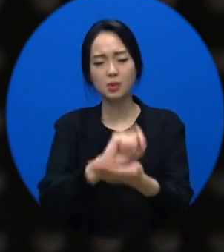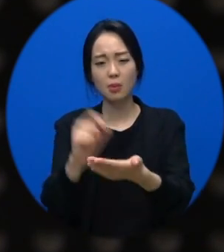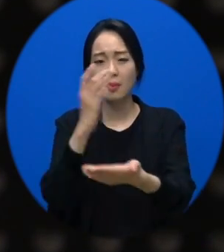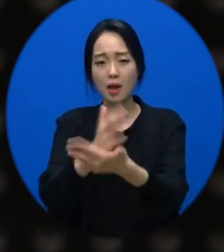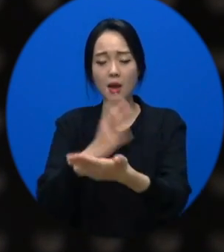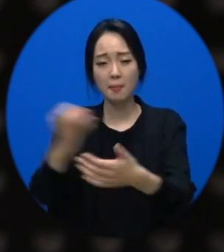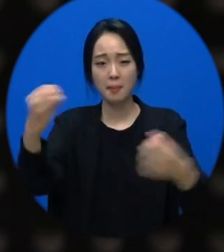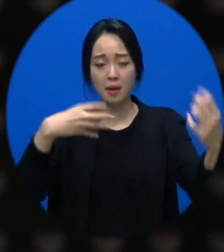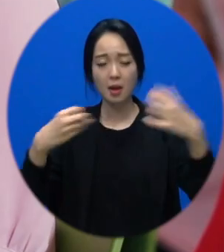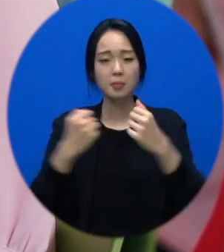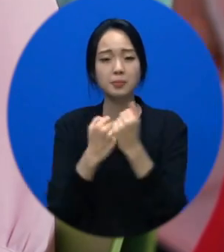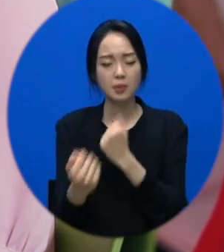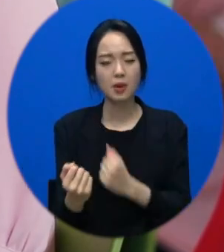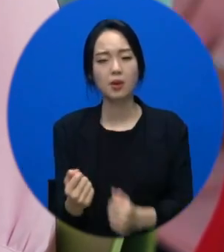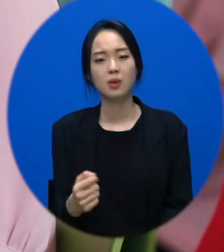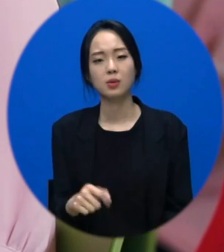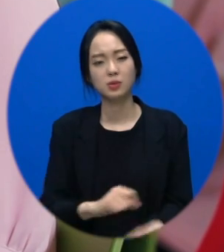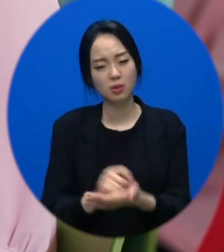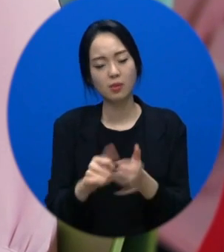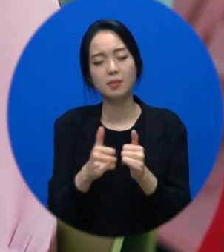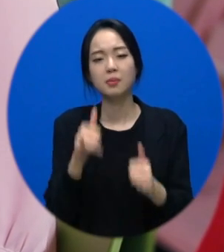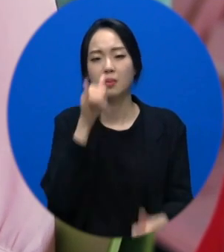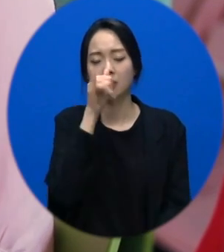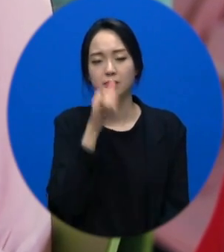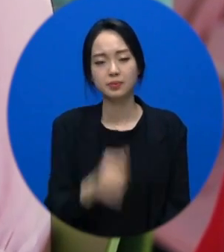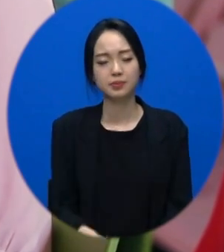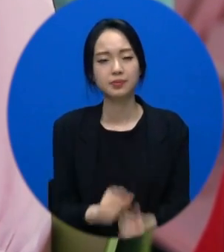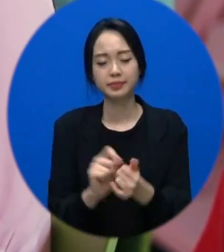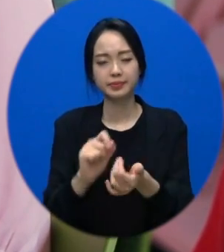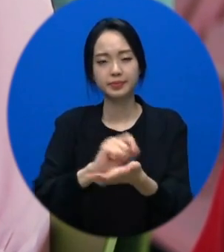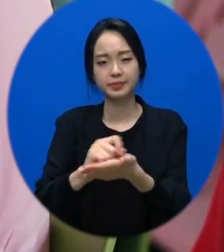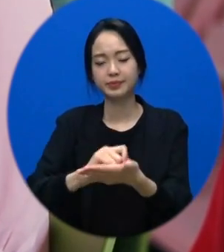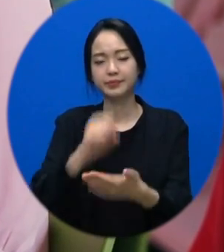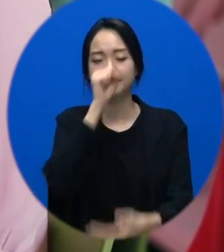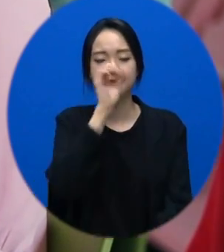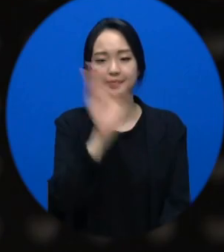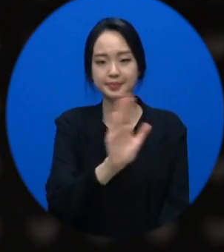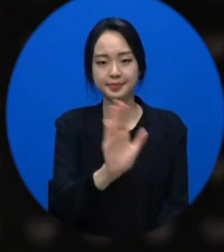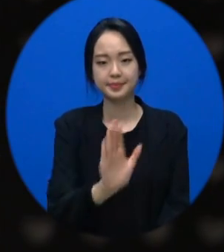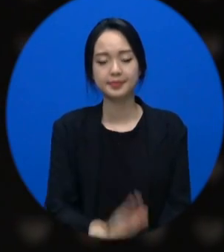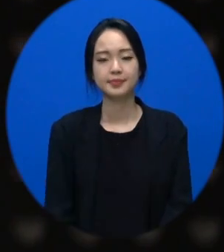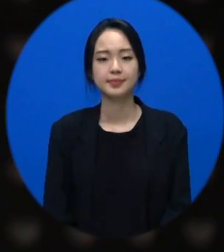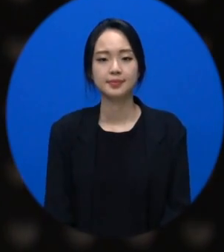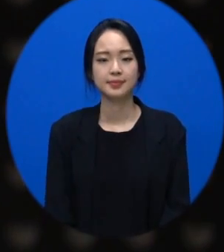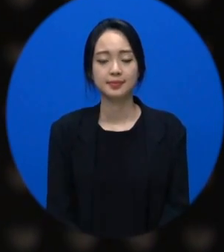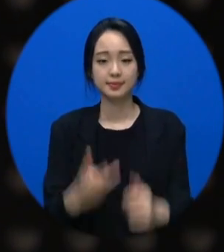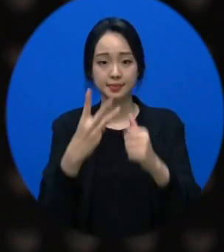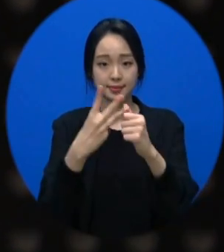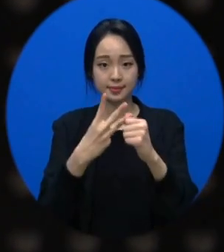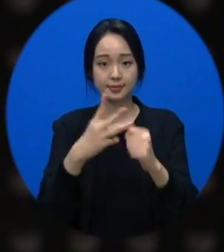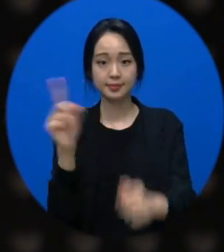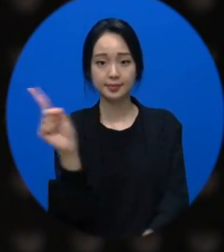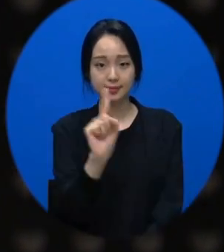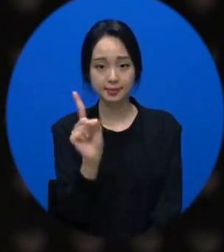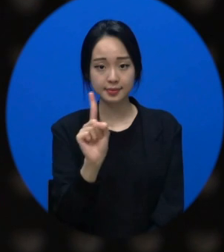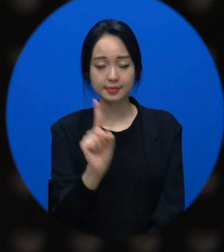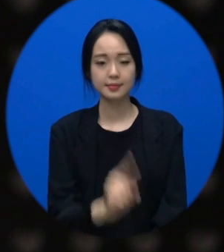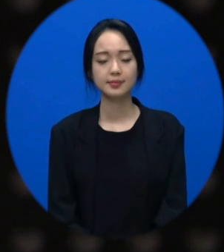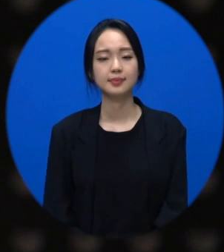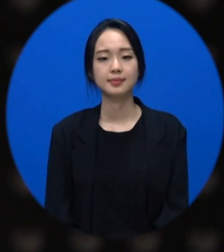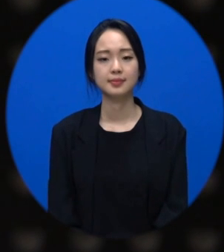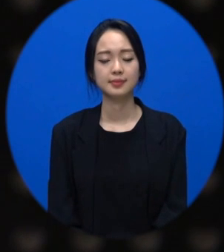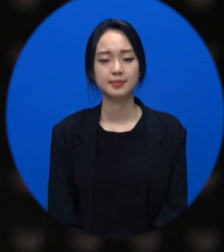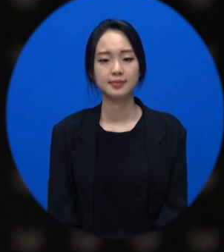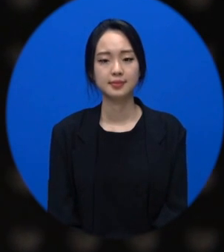적는 게 나를 위한 거예요. 그리고 세 번째예요. 얘인데. 지금까지는 하지 마셔야 되는 걸 말씀드렸잖아요.